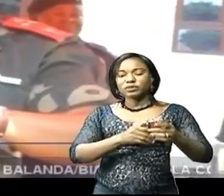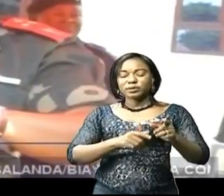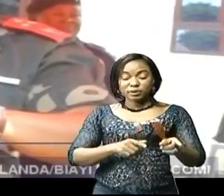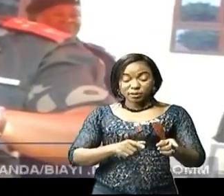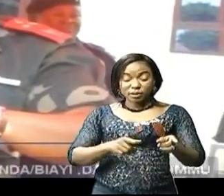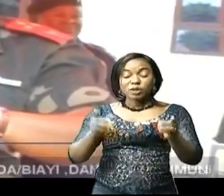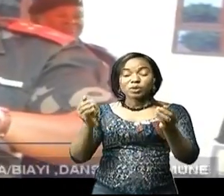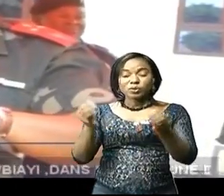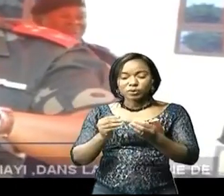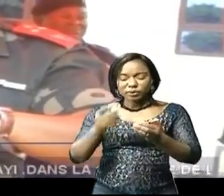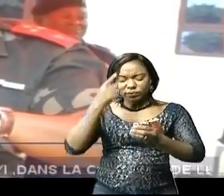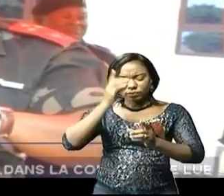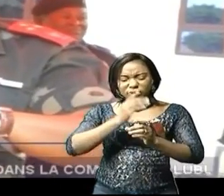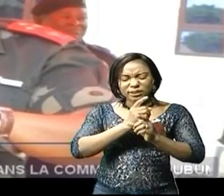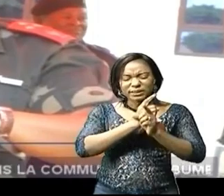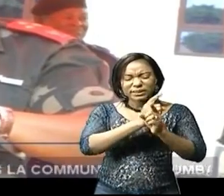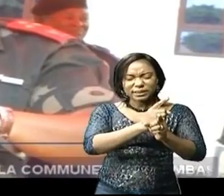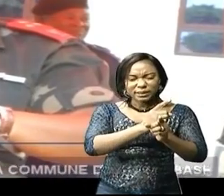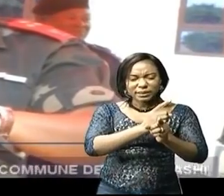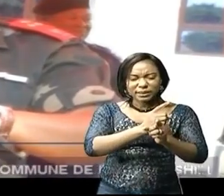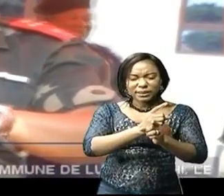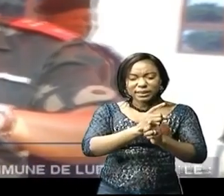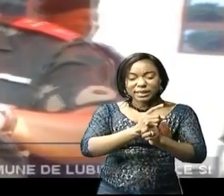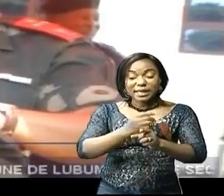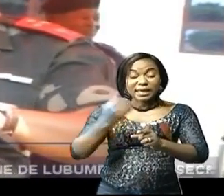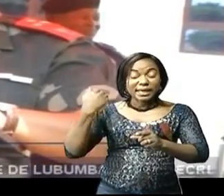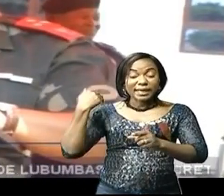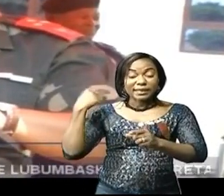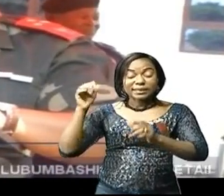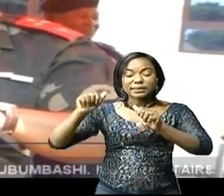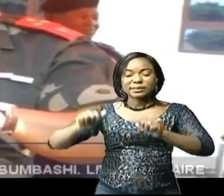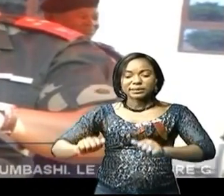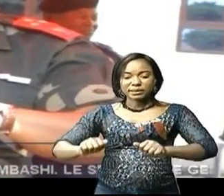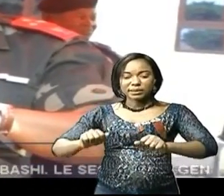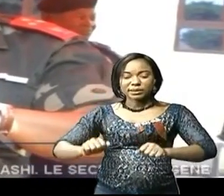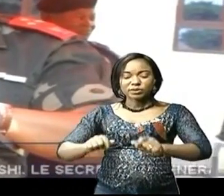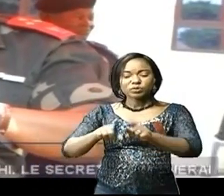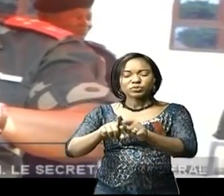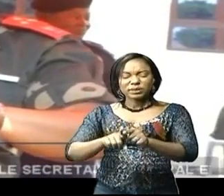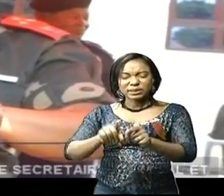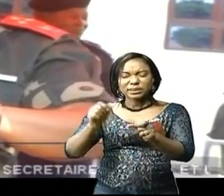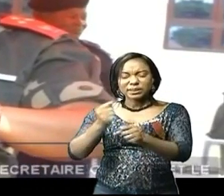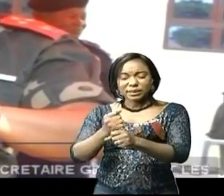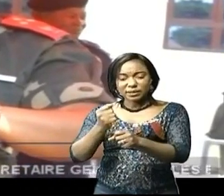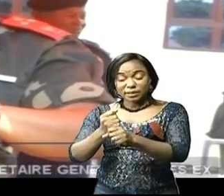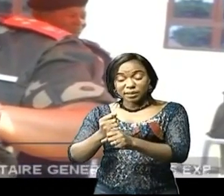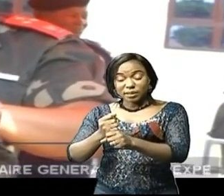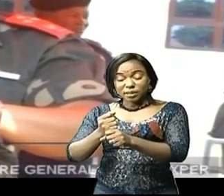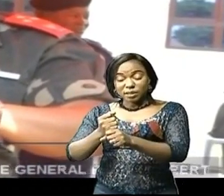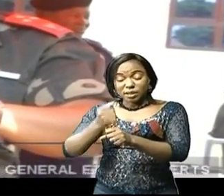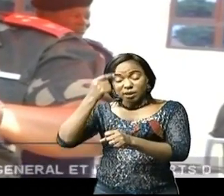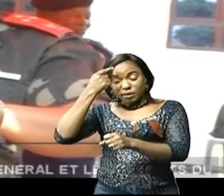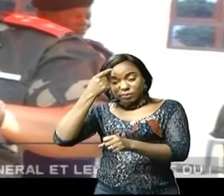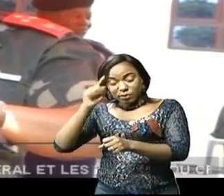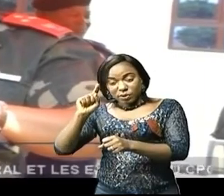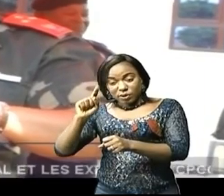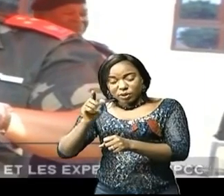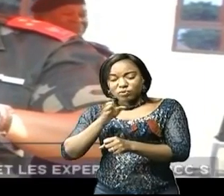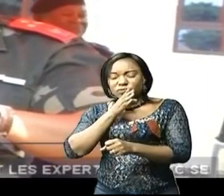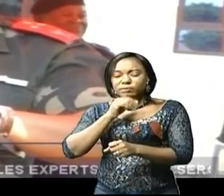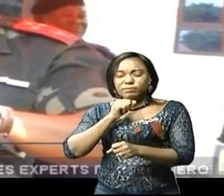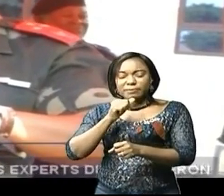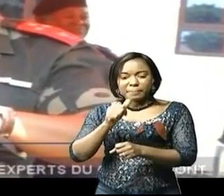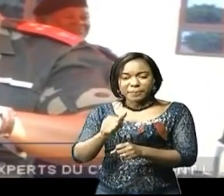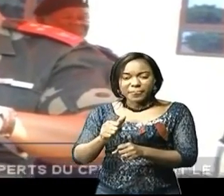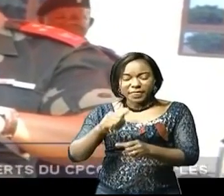gestion sécuritaire pendant cette période de l'état de siège, bien qu'étant une attribution régalienne, n'en demeure pas moins